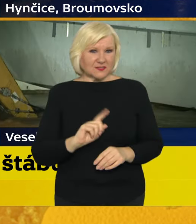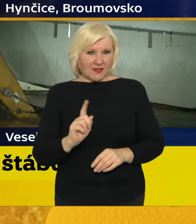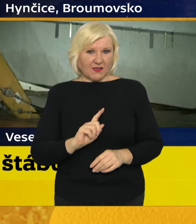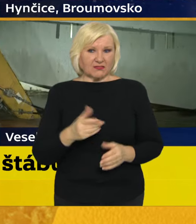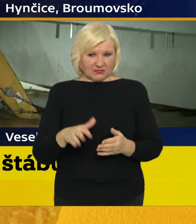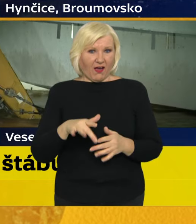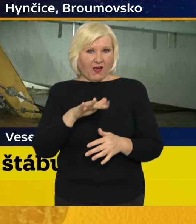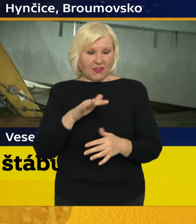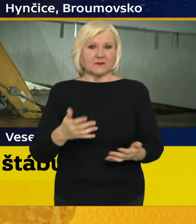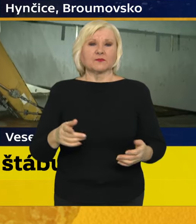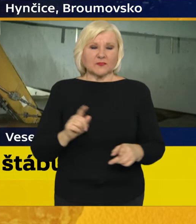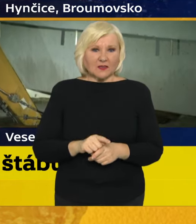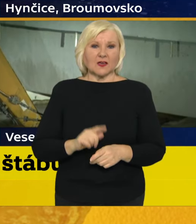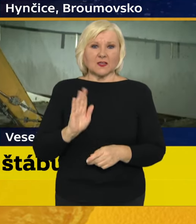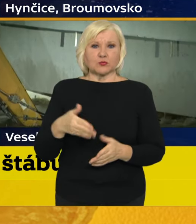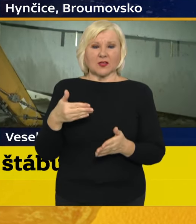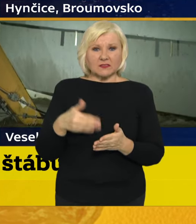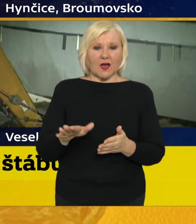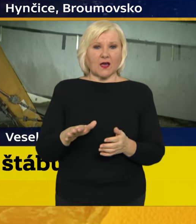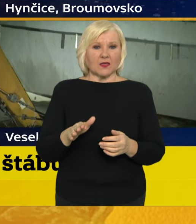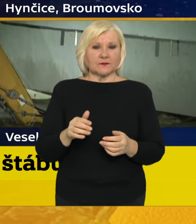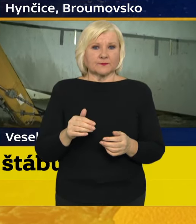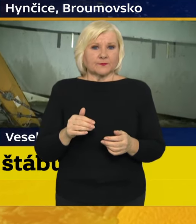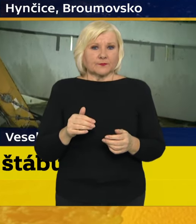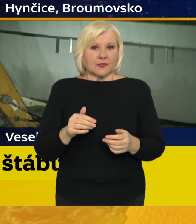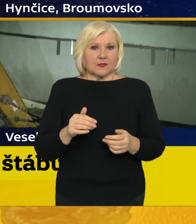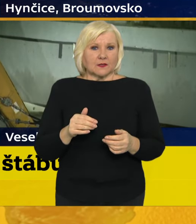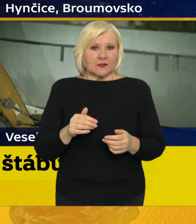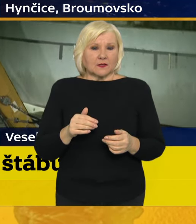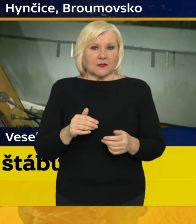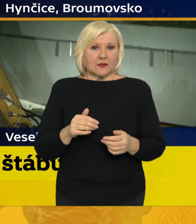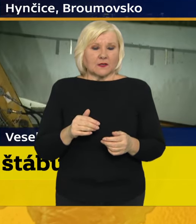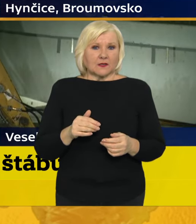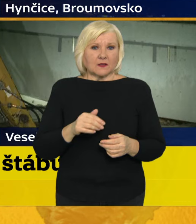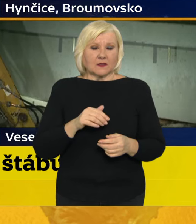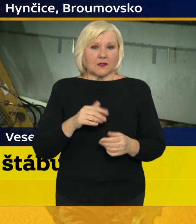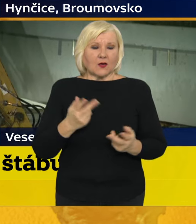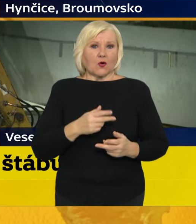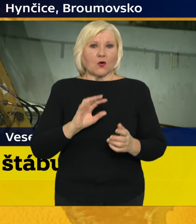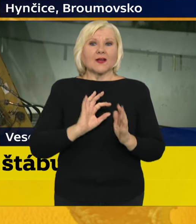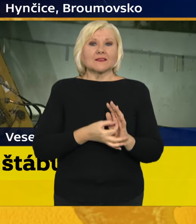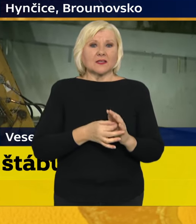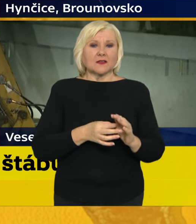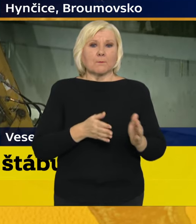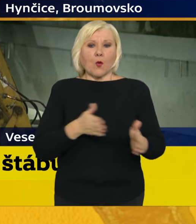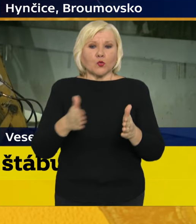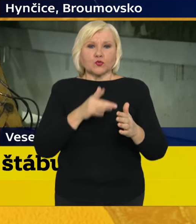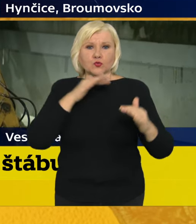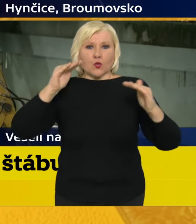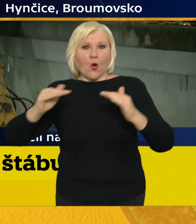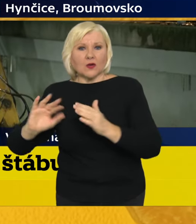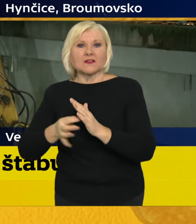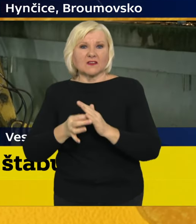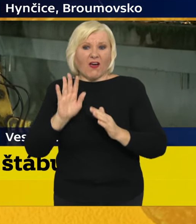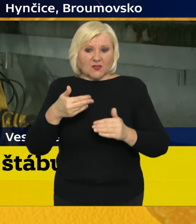o tom. A dál se nám bude posouvat ta vysoká kulma na ceníže potoku. A ta zítřejší